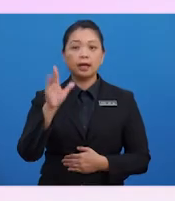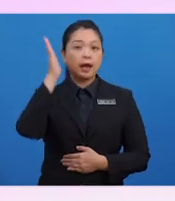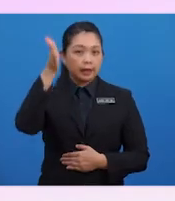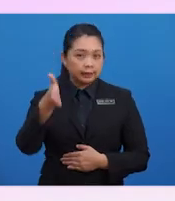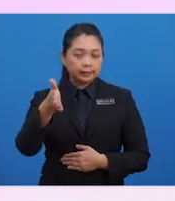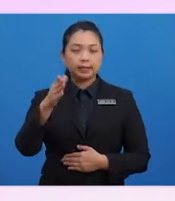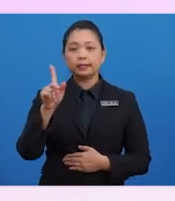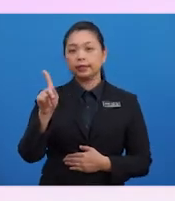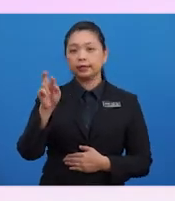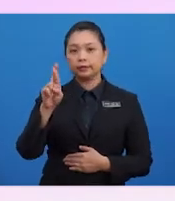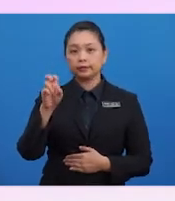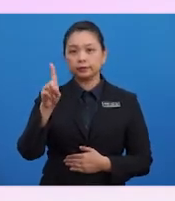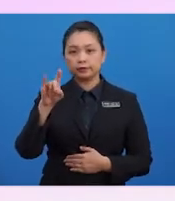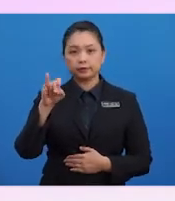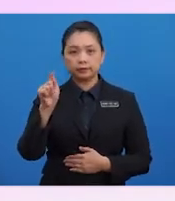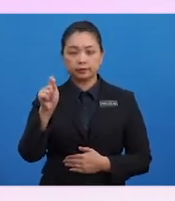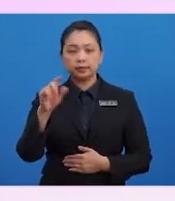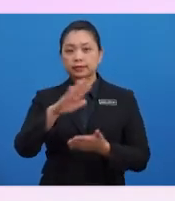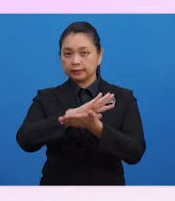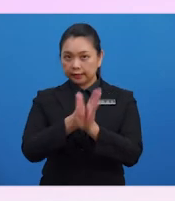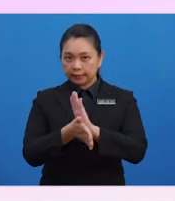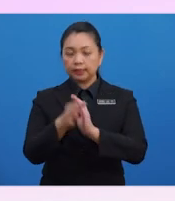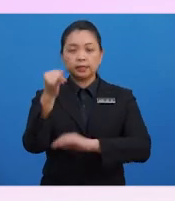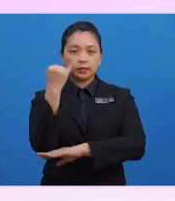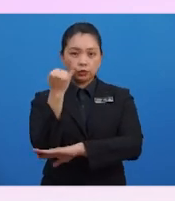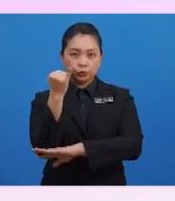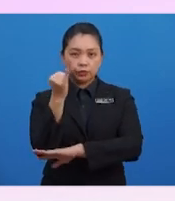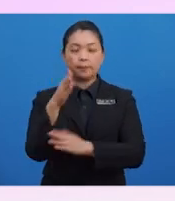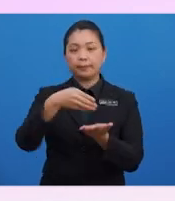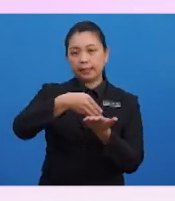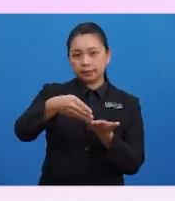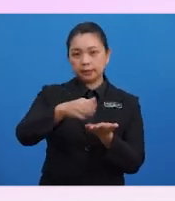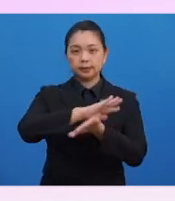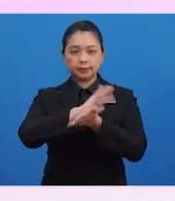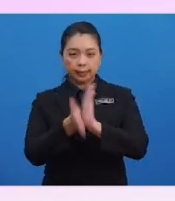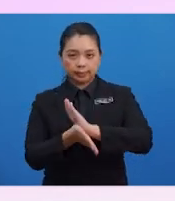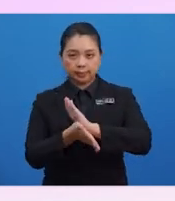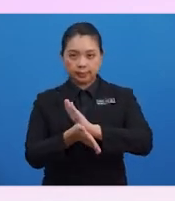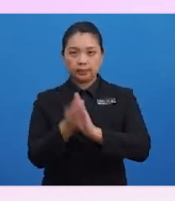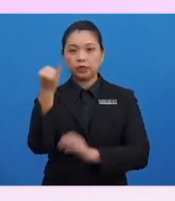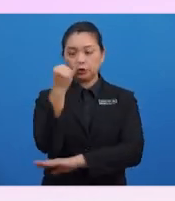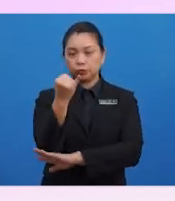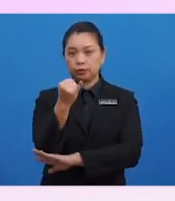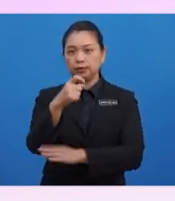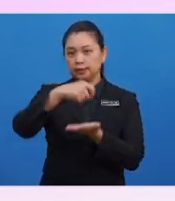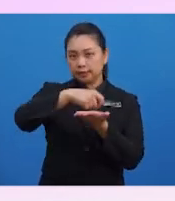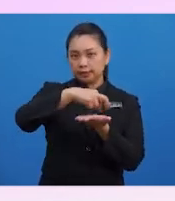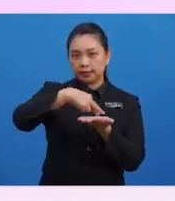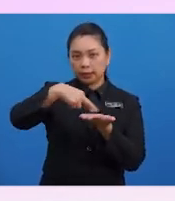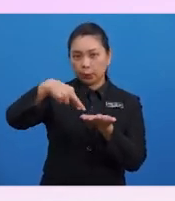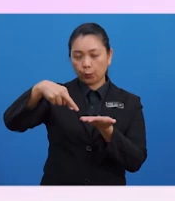Oleh sebab insurans adalah belanja, ianya direkodkan di sebelah debit